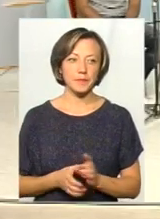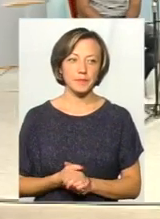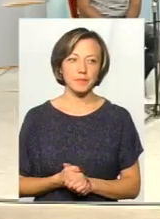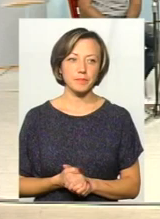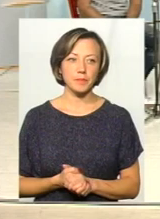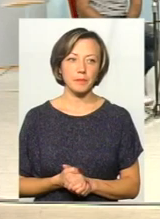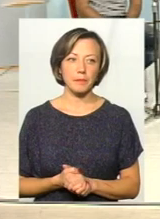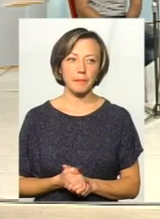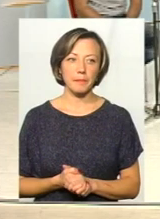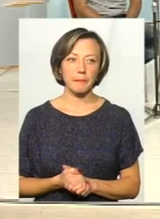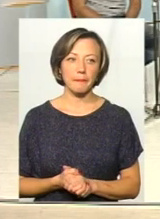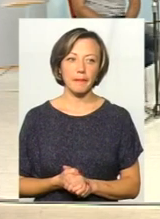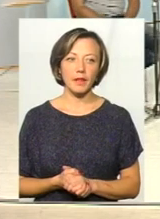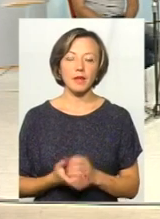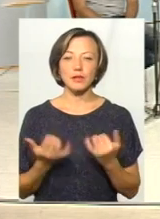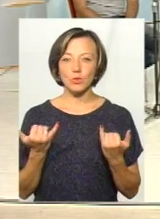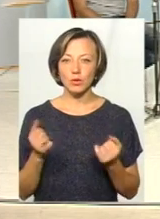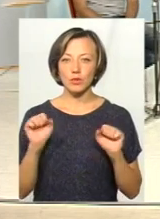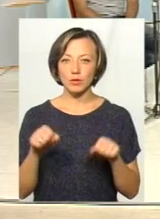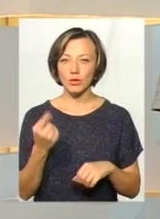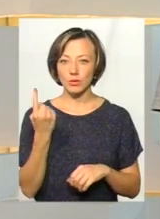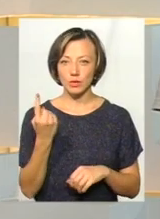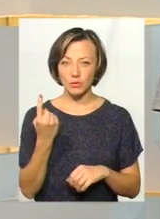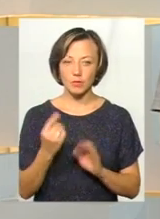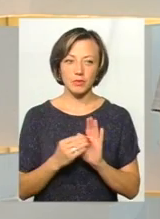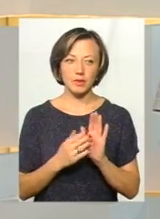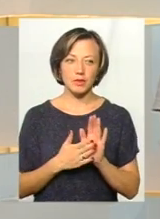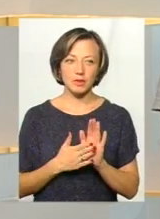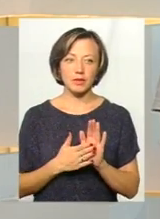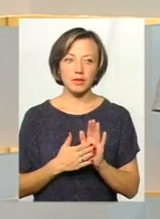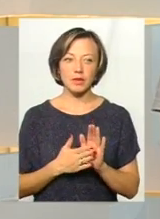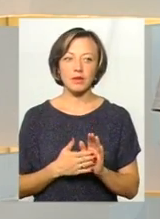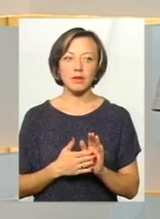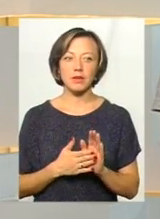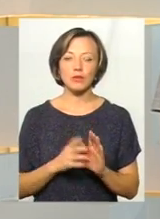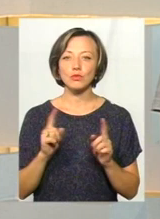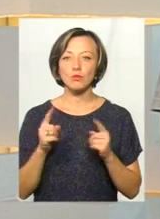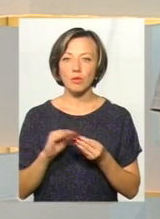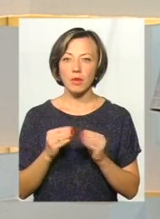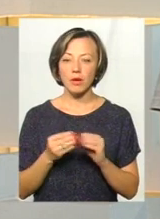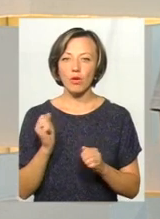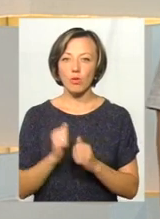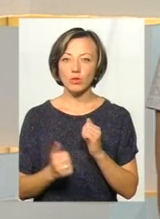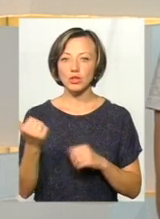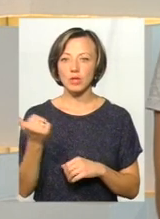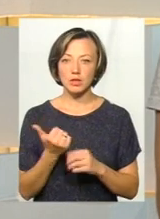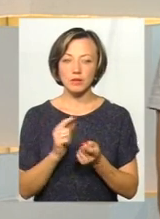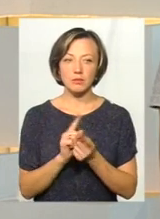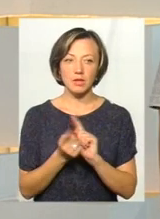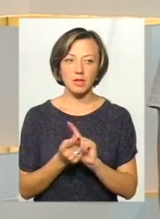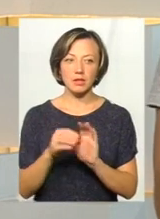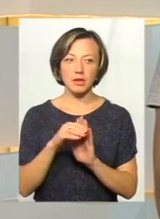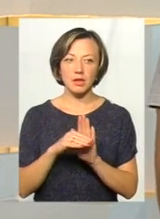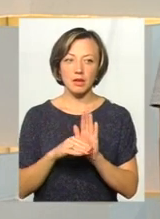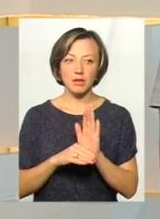дивився, до скільки лікарів не Сьогодні можна було до одного. Перед ефірум переглядали. В чому проблема? Там кожен тиждень міняється графік.